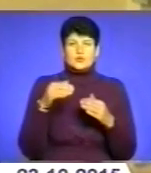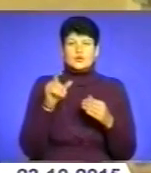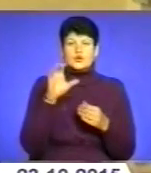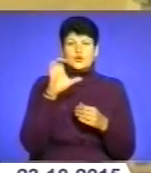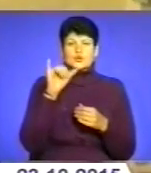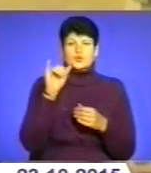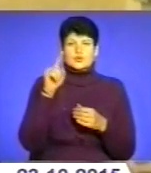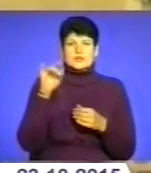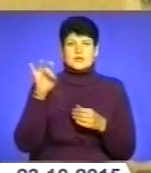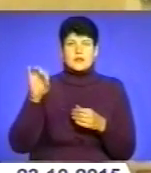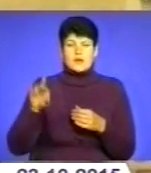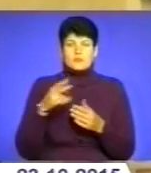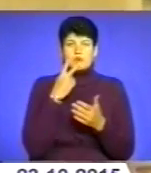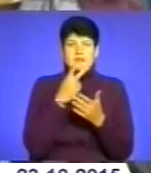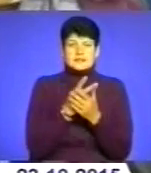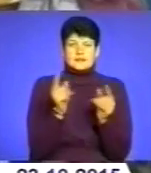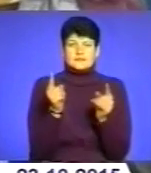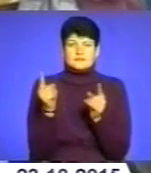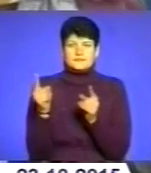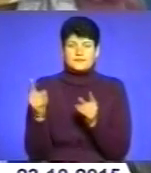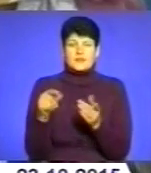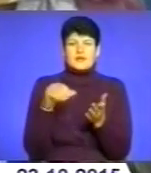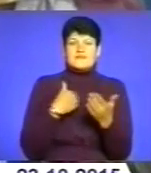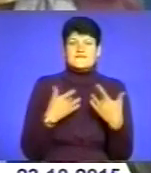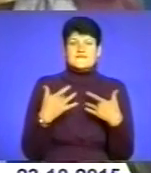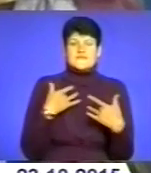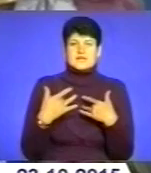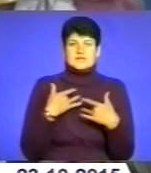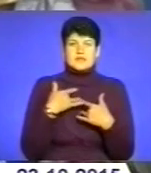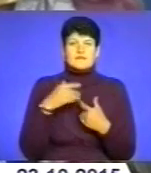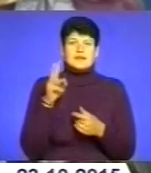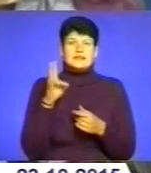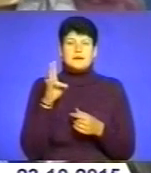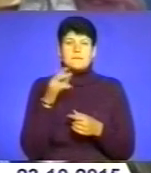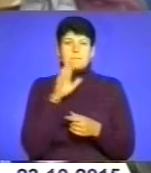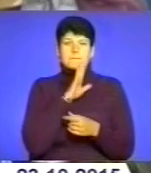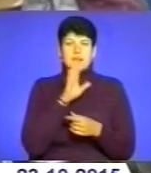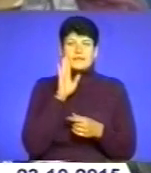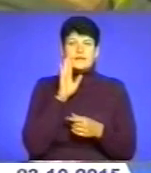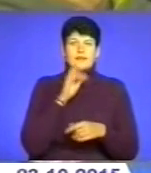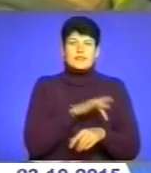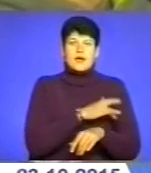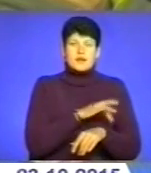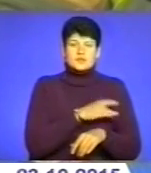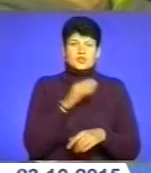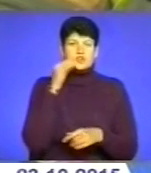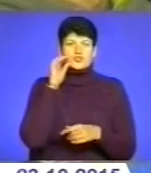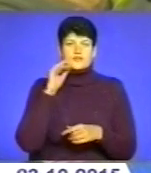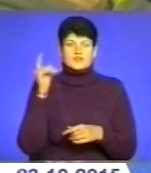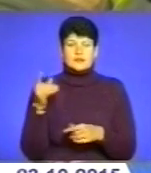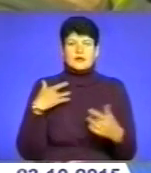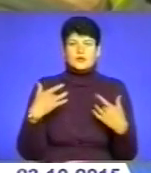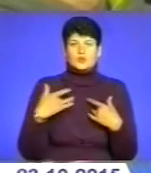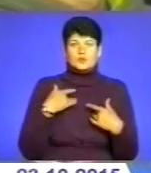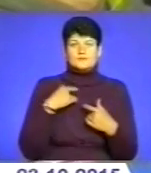присутнім у ривки із вистав «Мати наймечка» за Шевченком, попелюшка Антоніо Спадавекія та актор і блазень Богдана